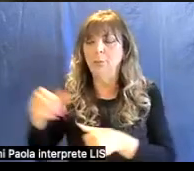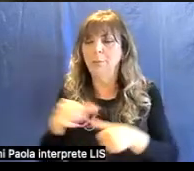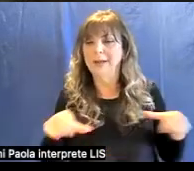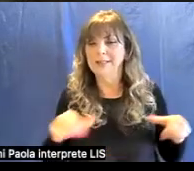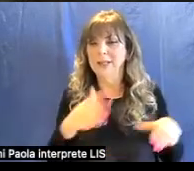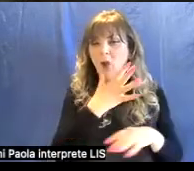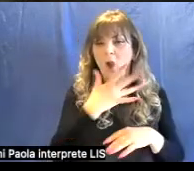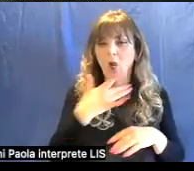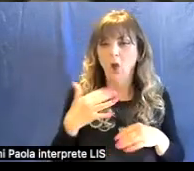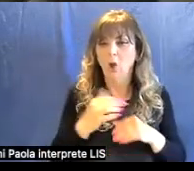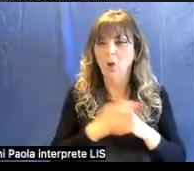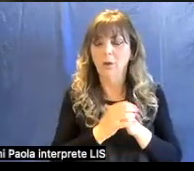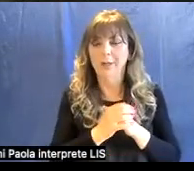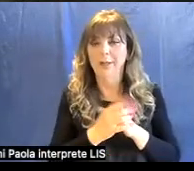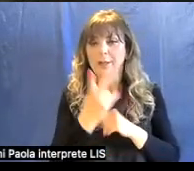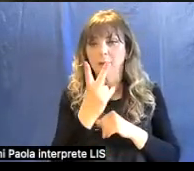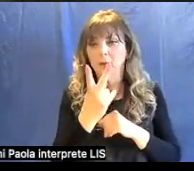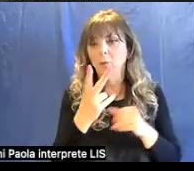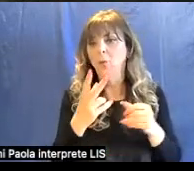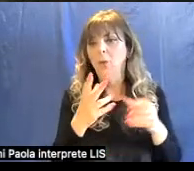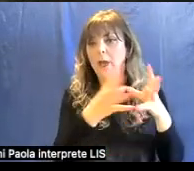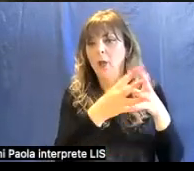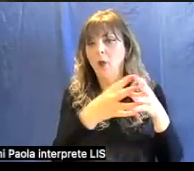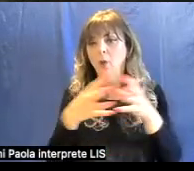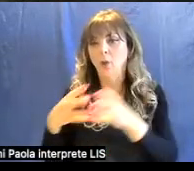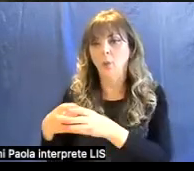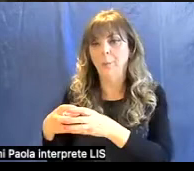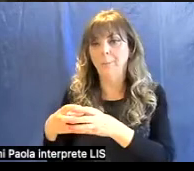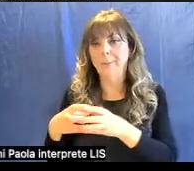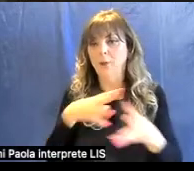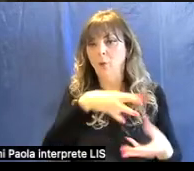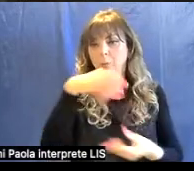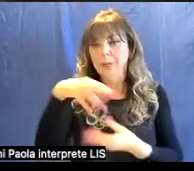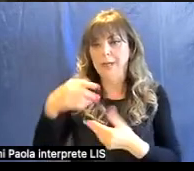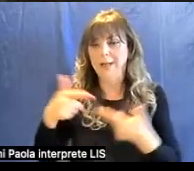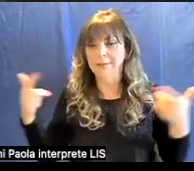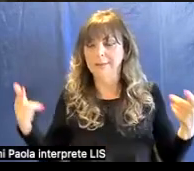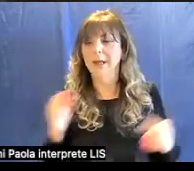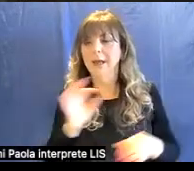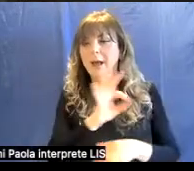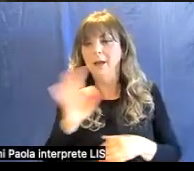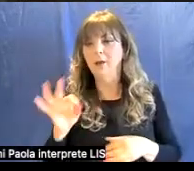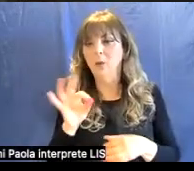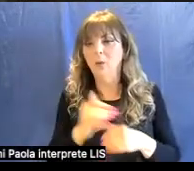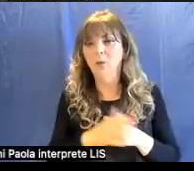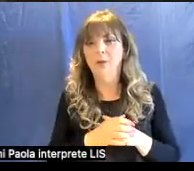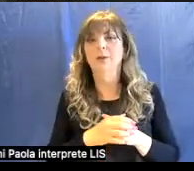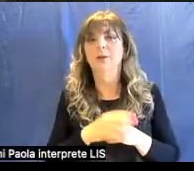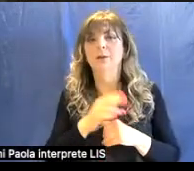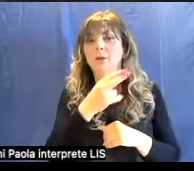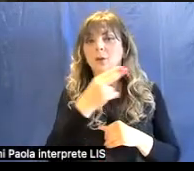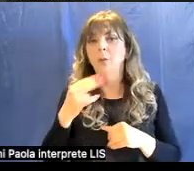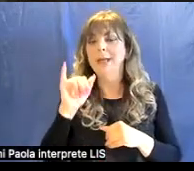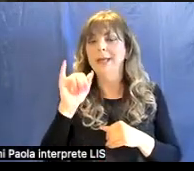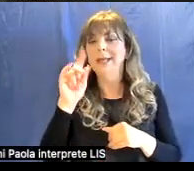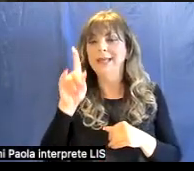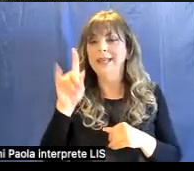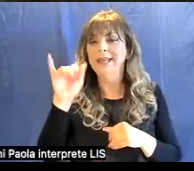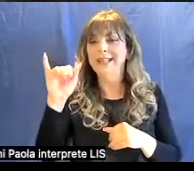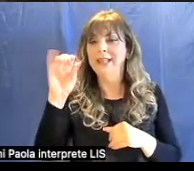in due grandi gruppi. Alcuni vengono definiti idio-cromatici,